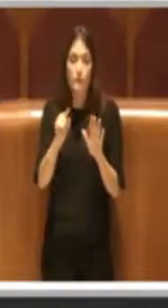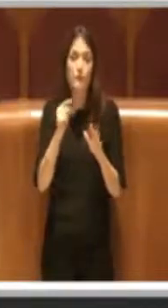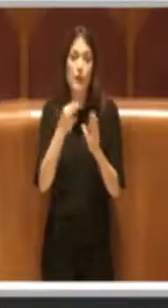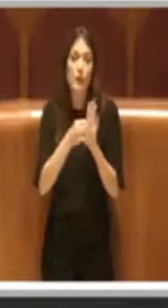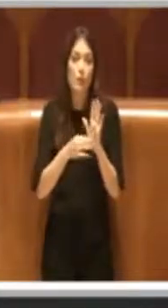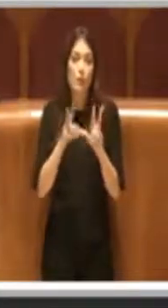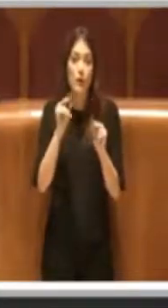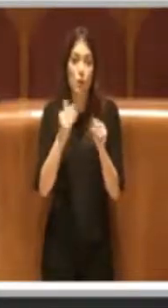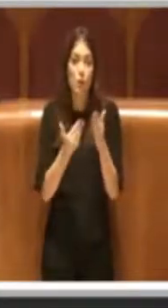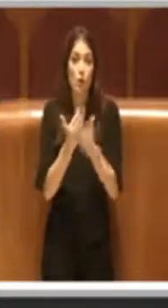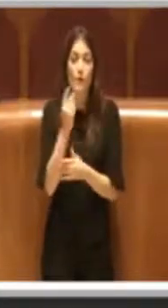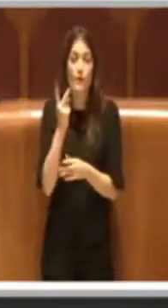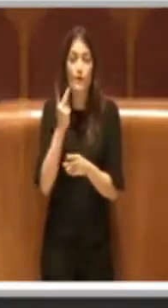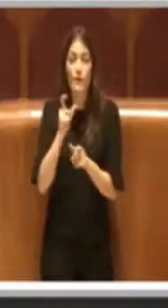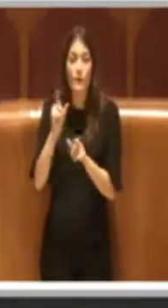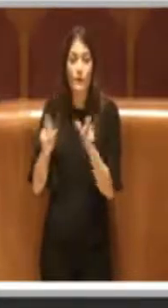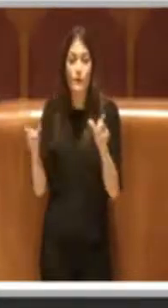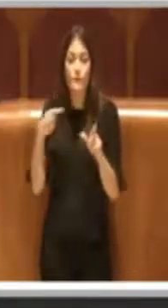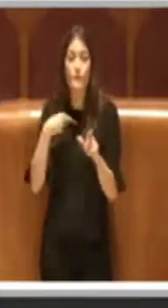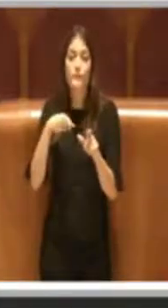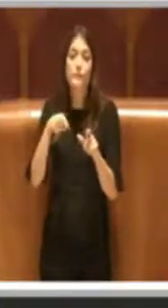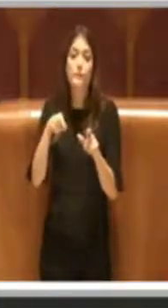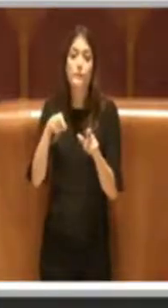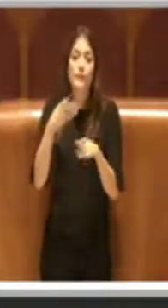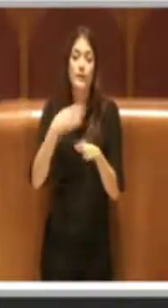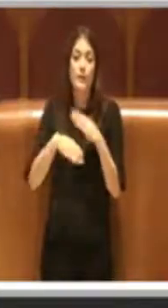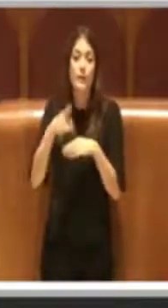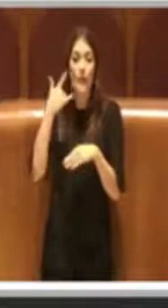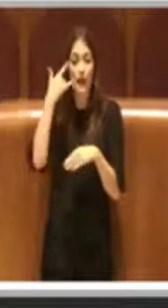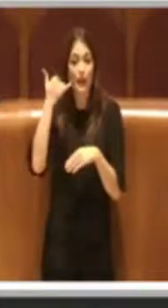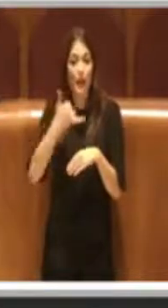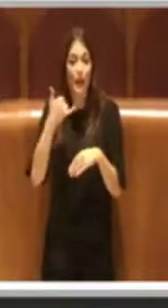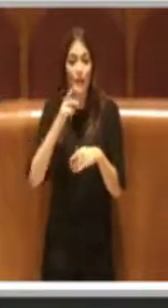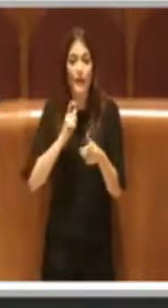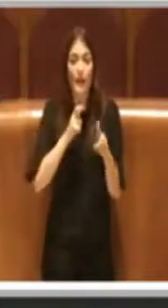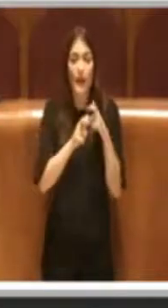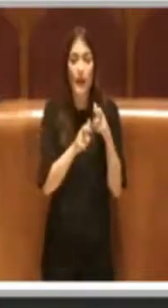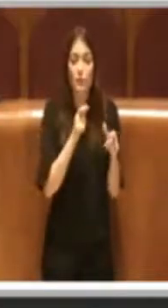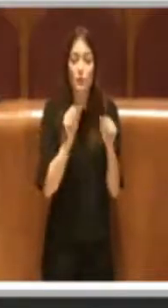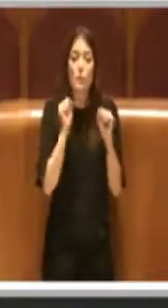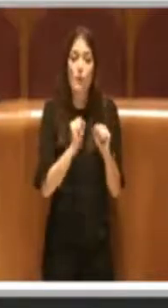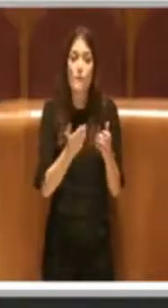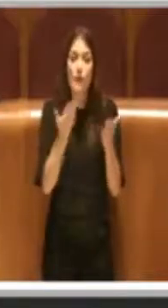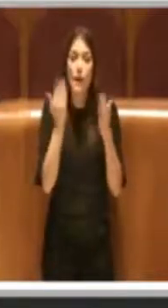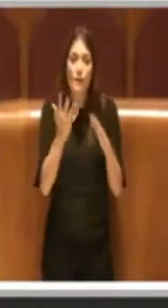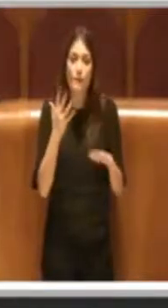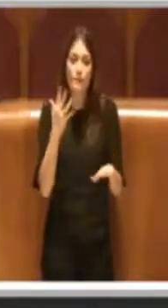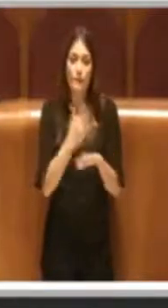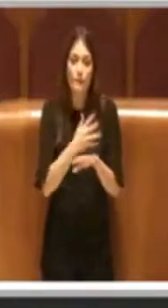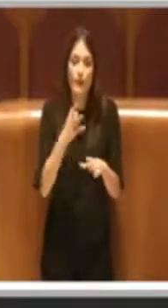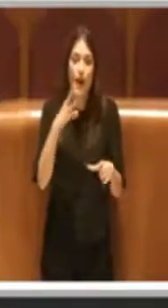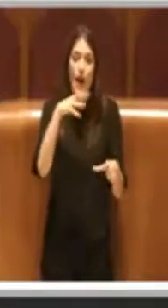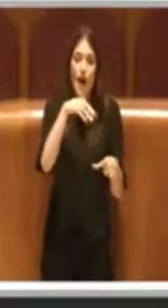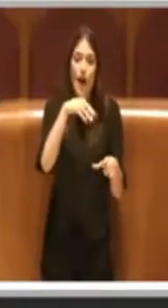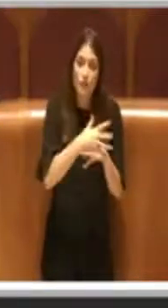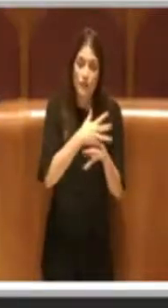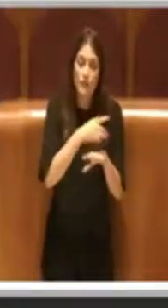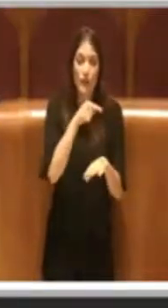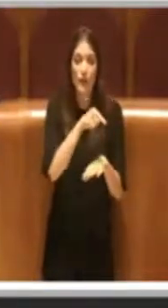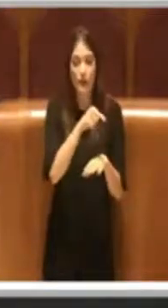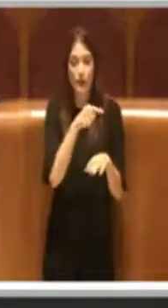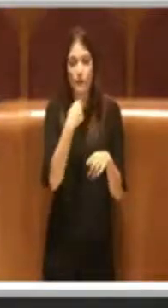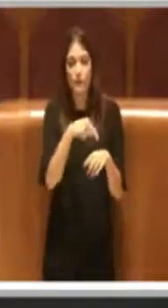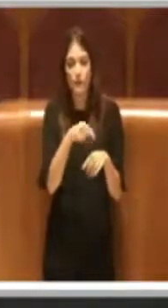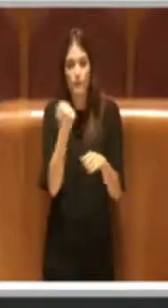persone con disabilità intellettiva relazionale hanno potuto per la prima volta accedere a questo servizio di mobilità. Per poter